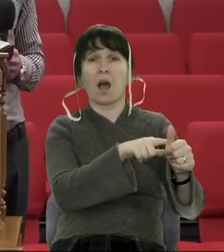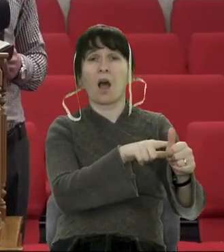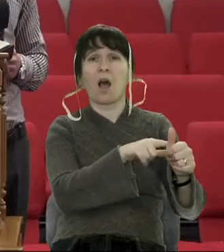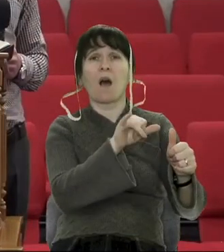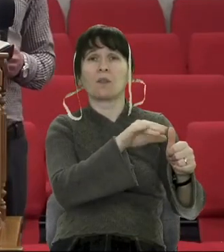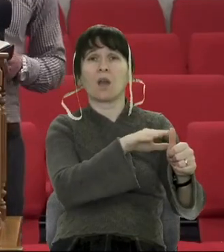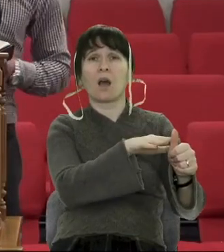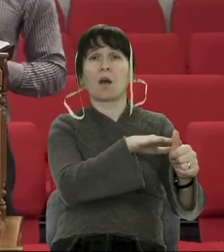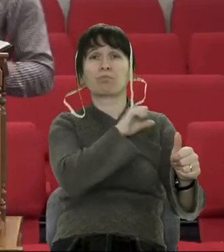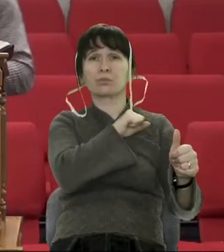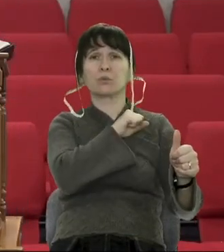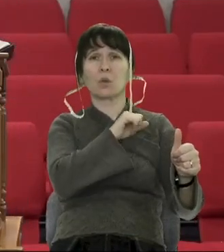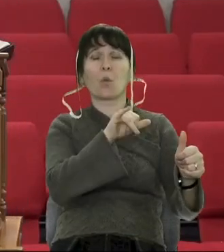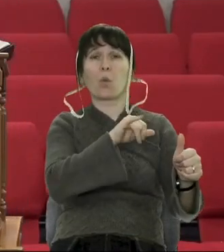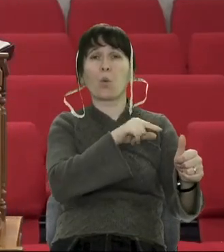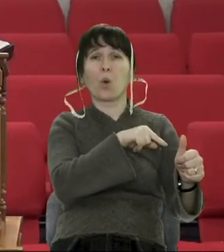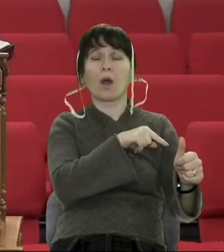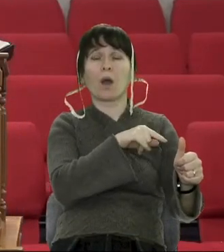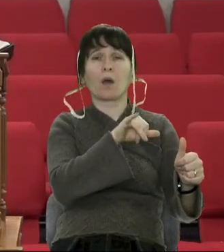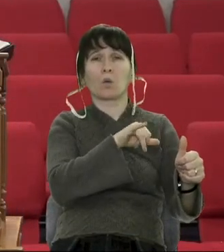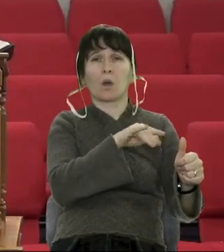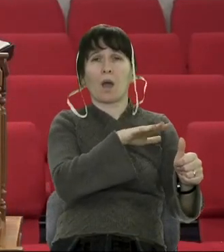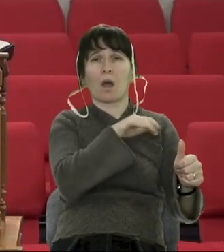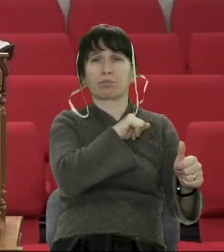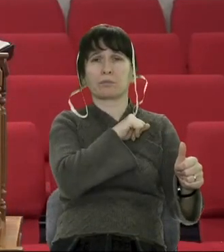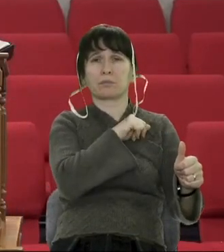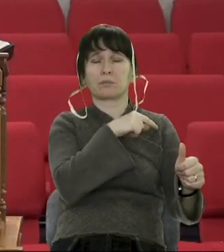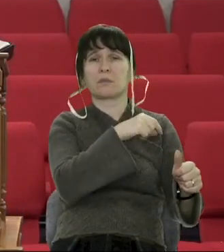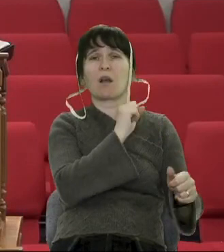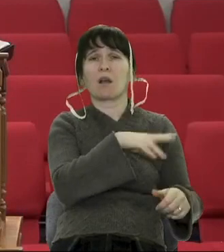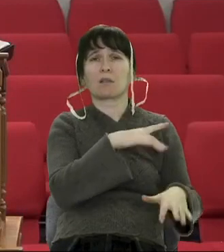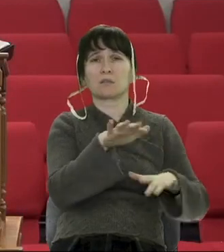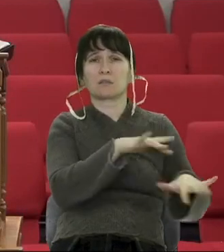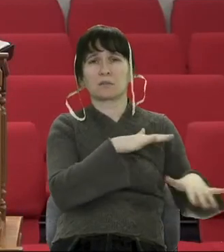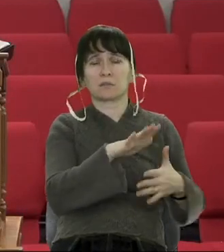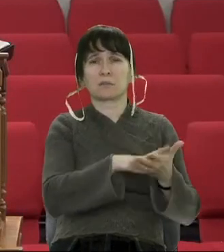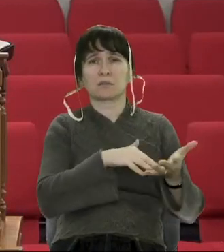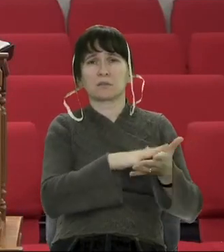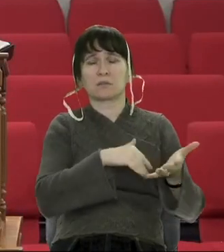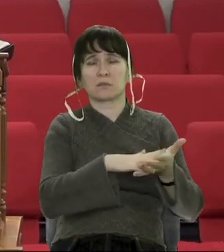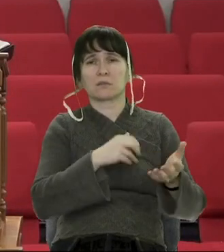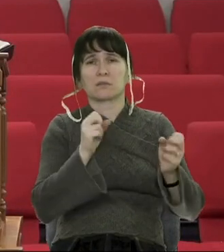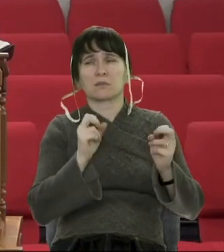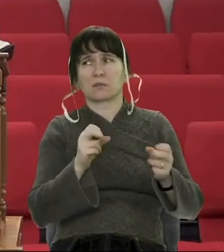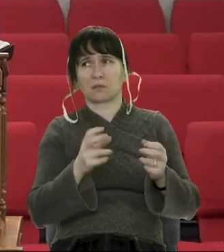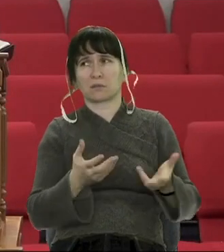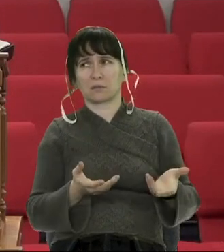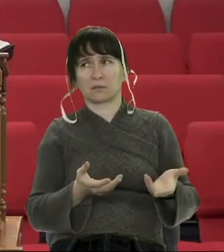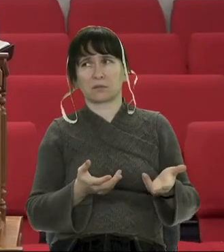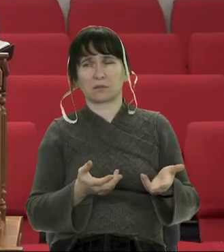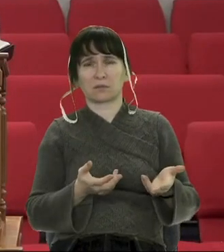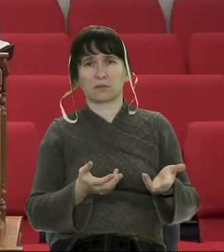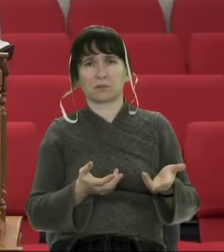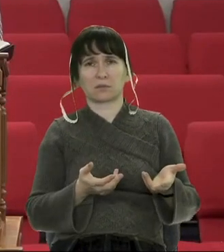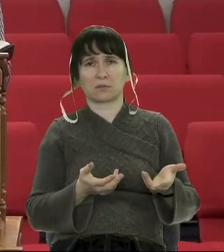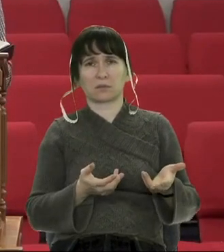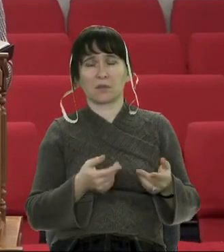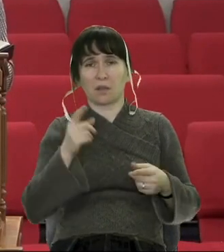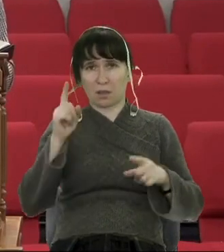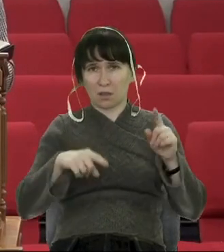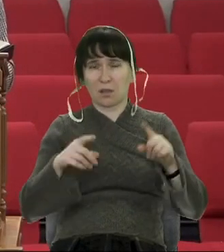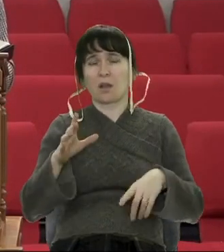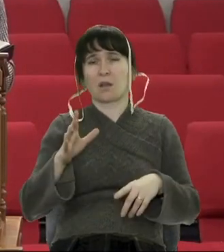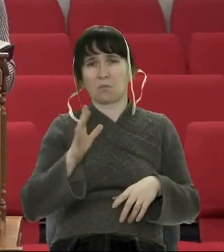залишились. Як вони себе почували тоді? Як вони себе тоді почували? І